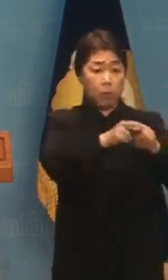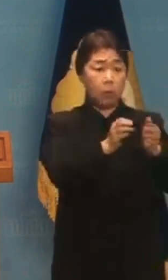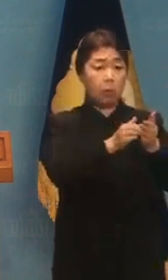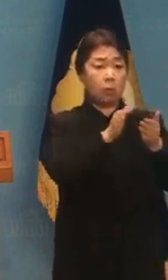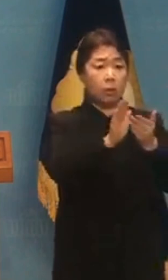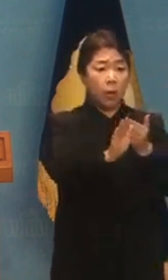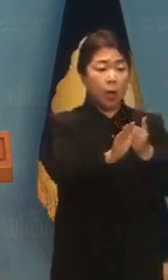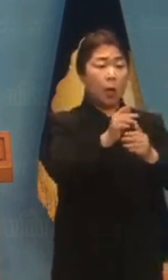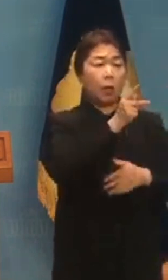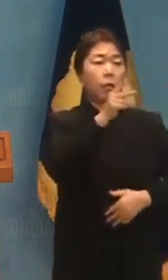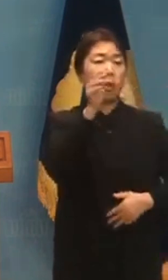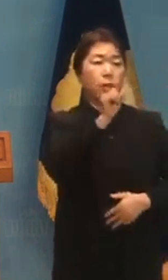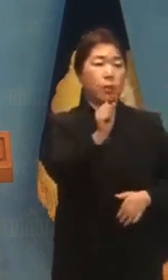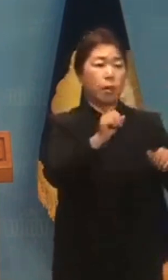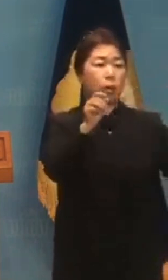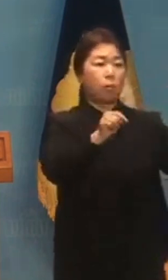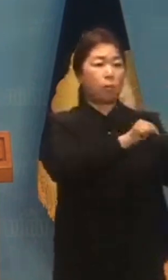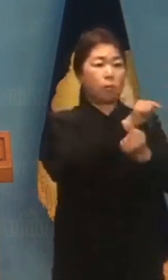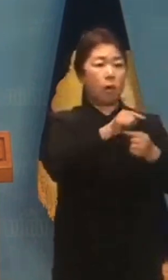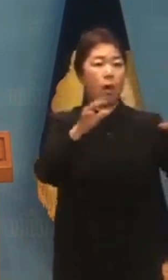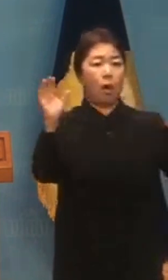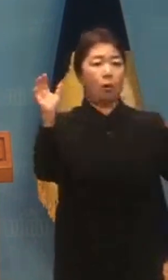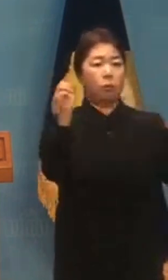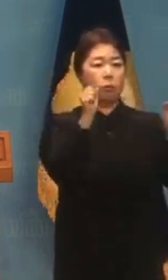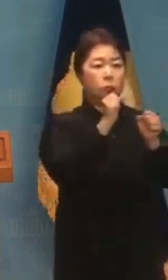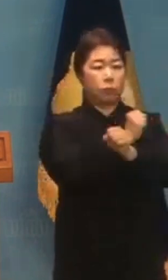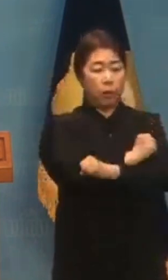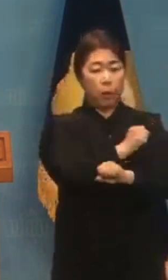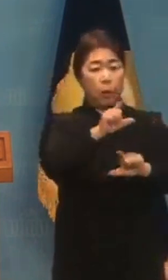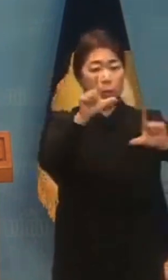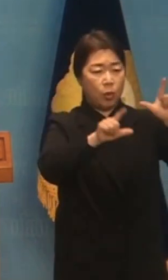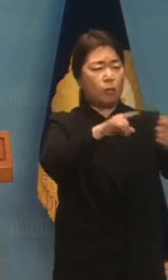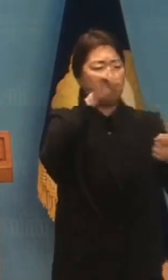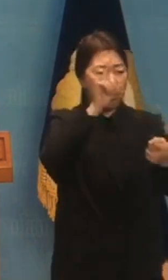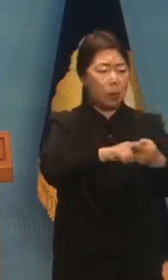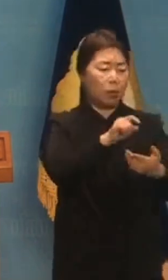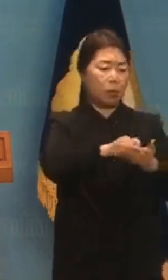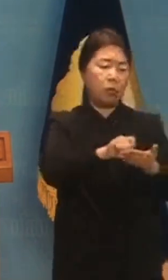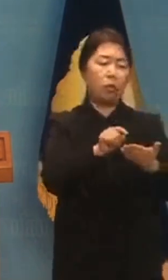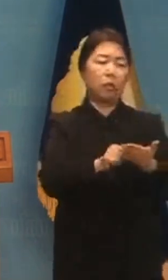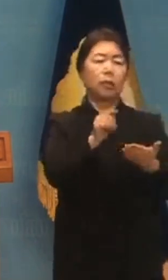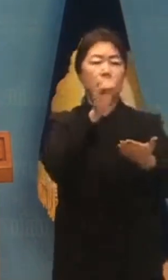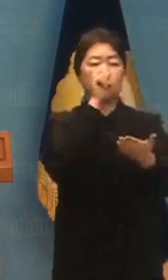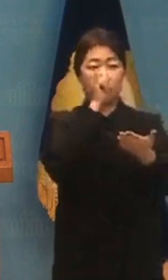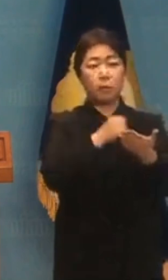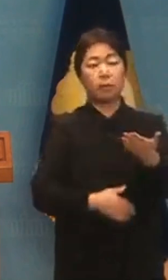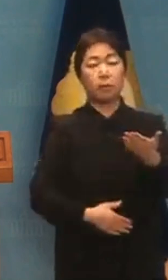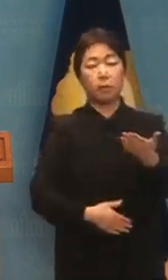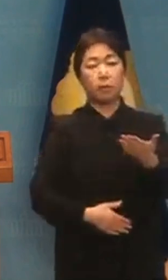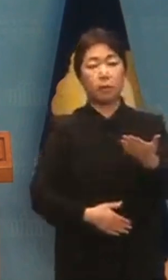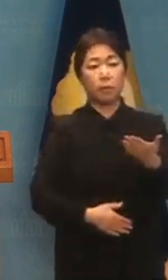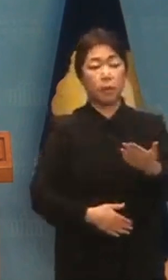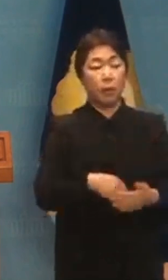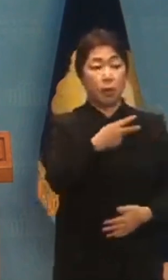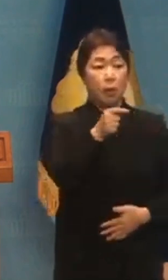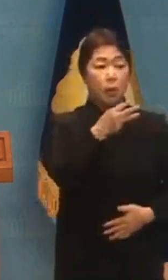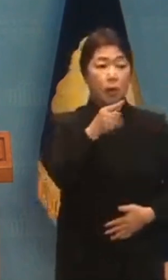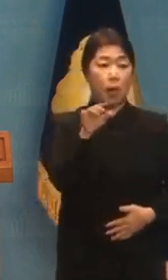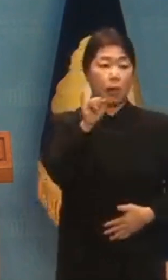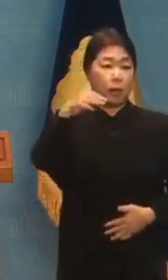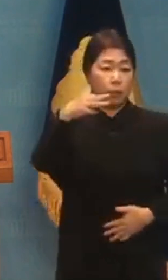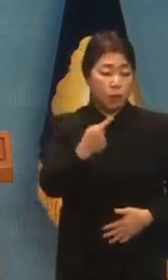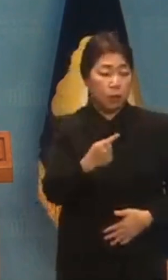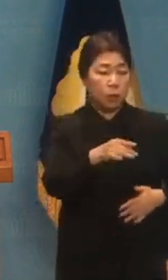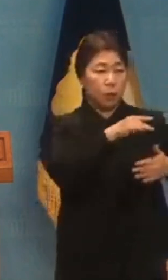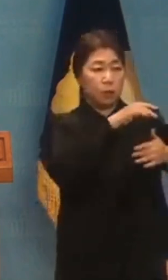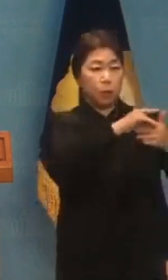무너지고 있는지 똑똑히 보여줍니다. 전광석하와 같은 더 라이브와 추진 후 라이브